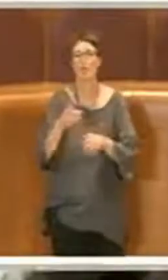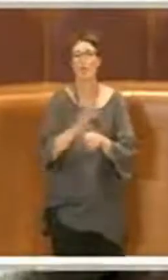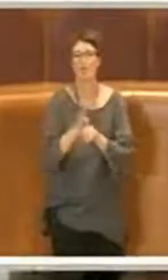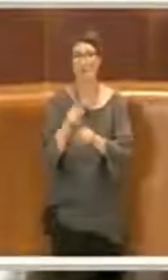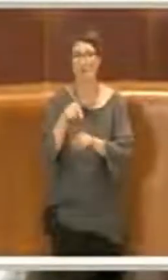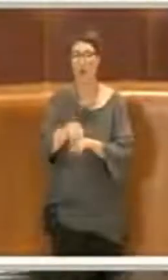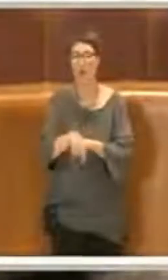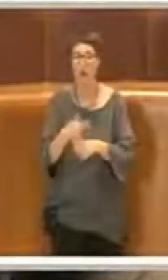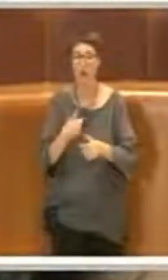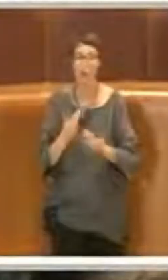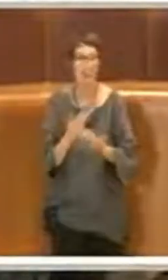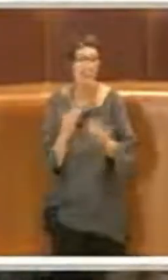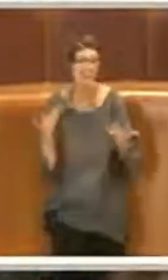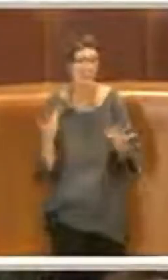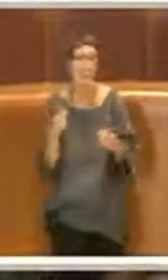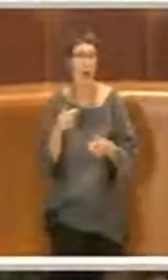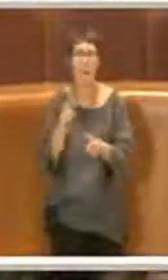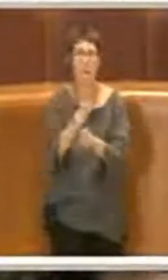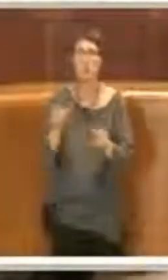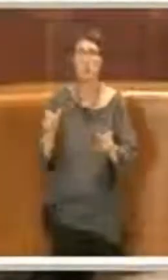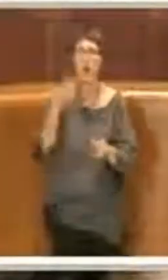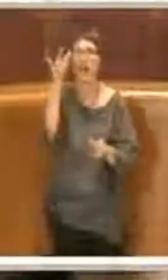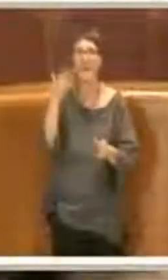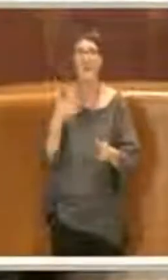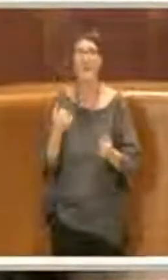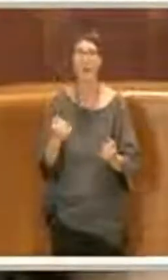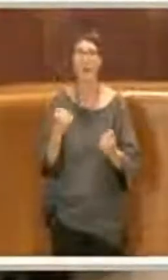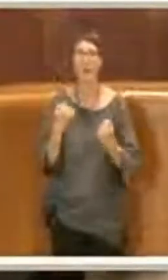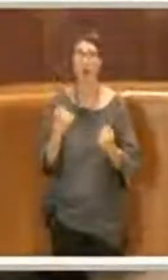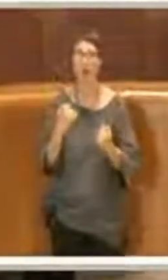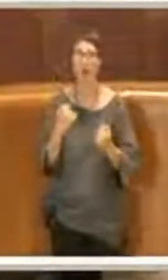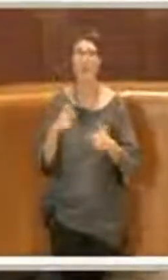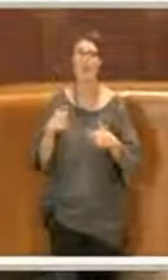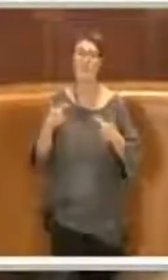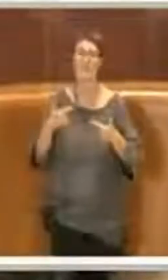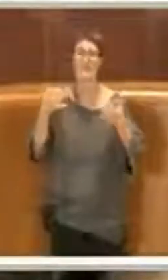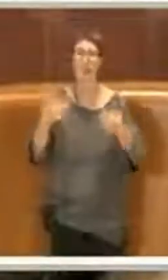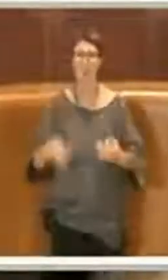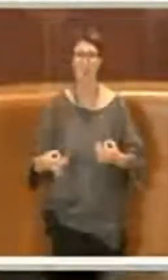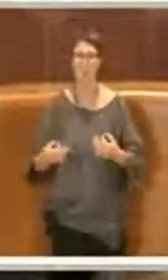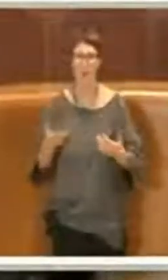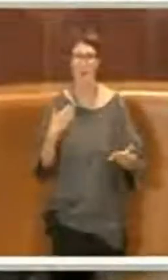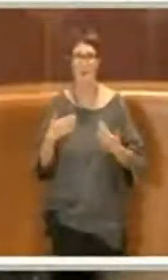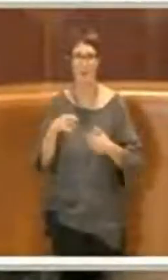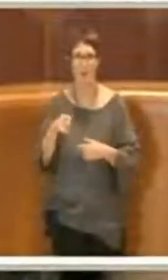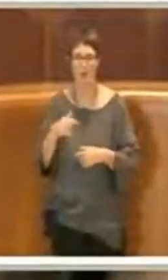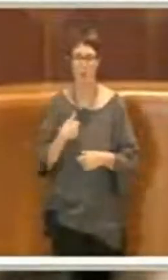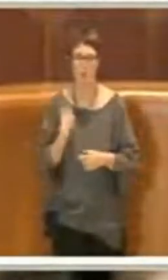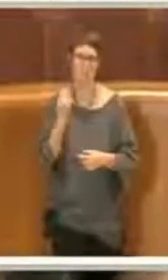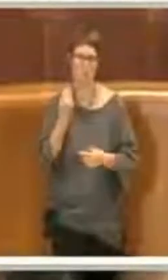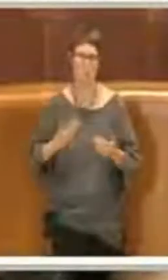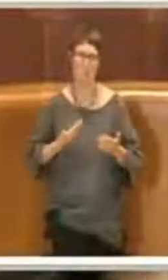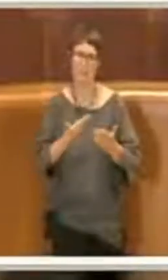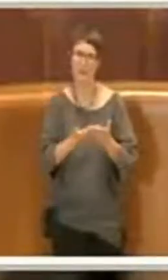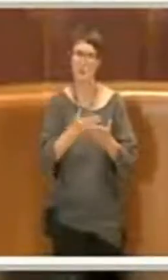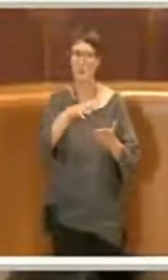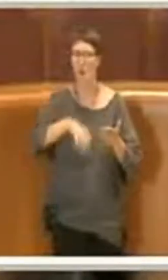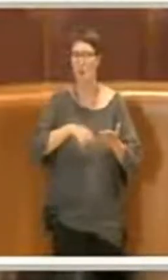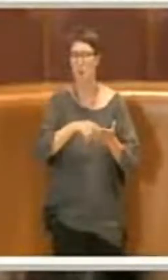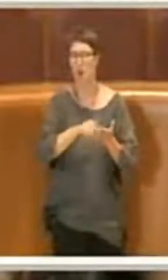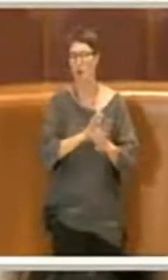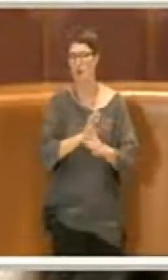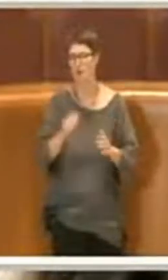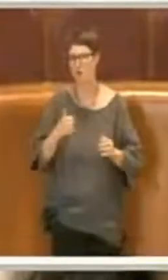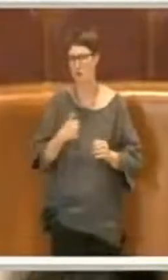premuniti di mettere l'insicurezza il tema possibile. Io penso che veramente è strumentale questa mozione, strumentale quello che chiede,